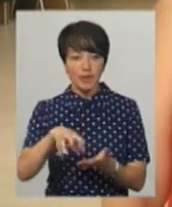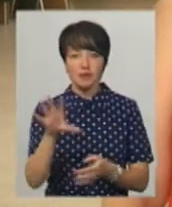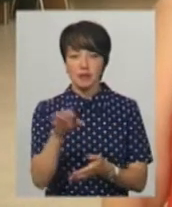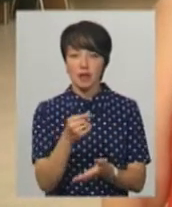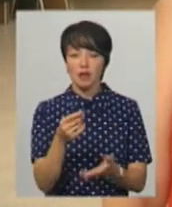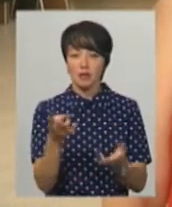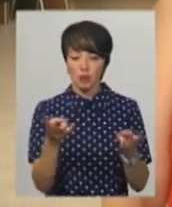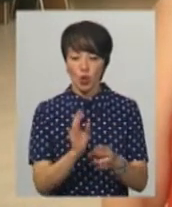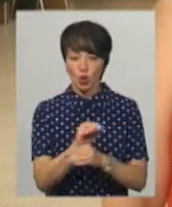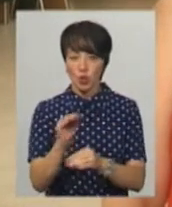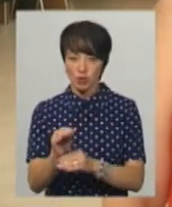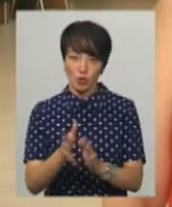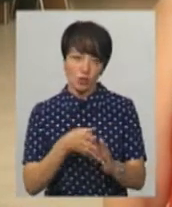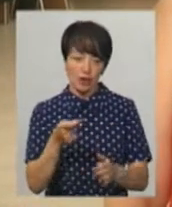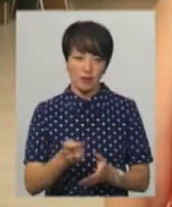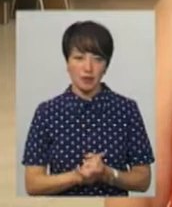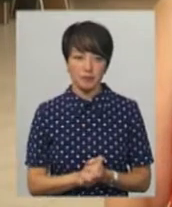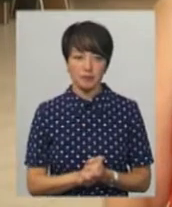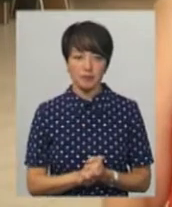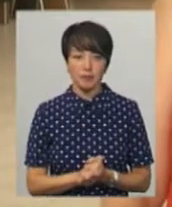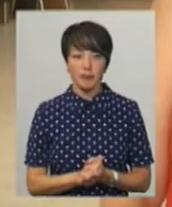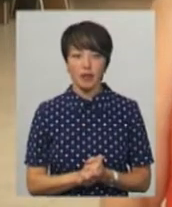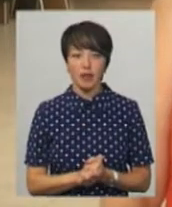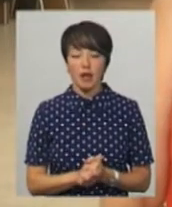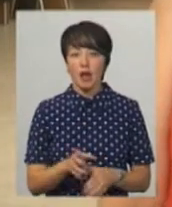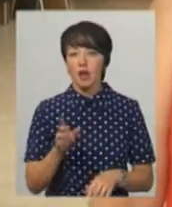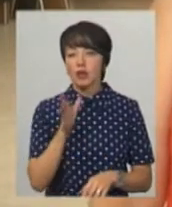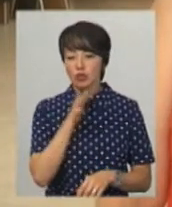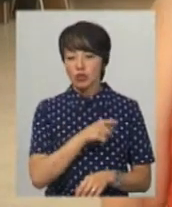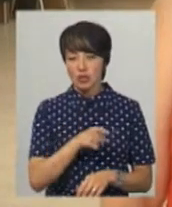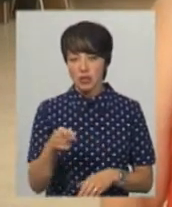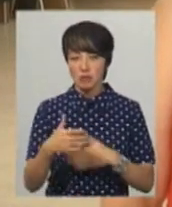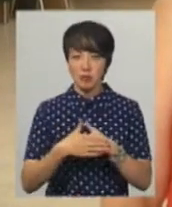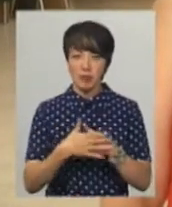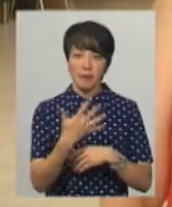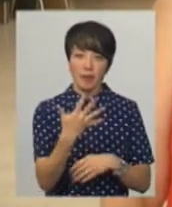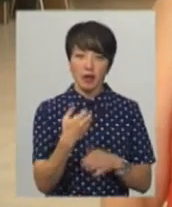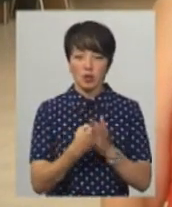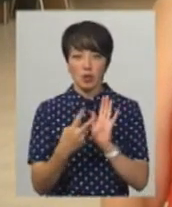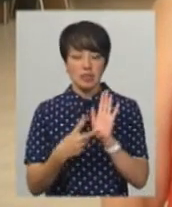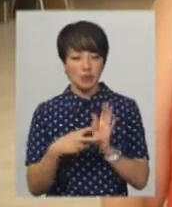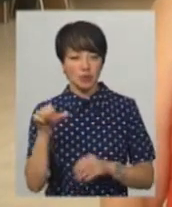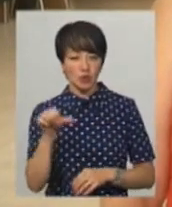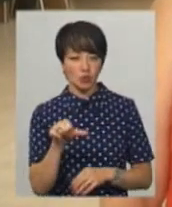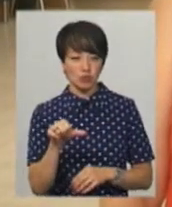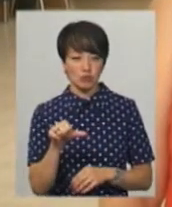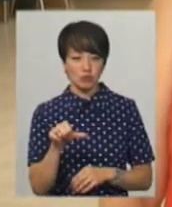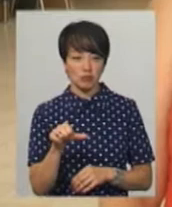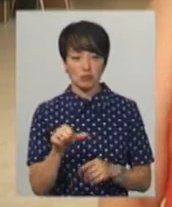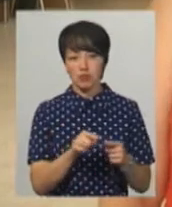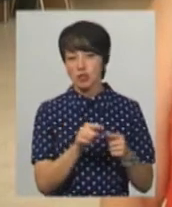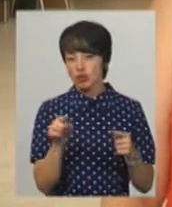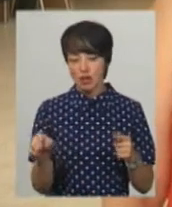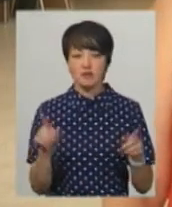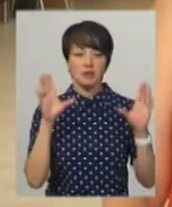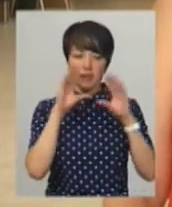додатків, які додаються до позовної заяви. Час подачі позовної заяви приблизно складає від 5 до 7 хвилин. За весь цей час